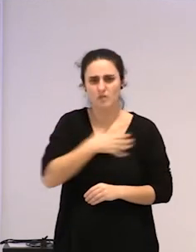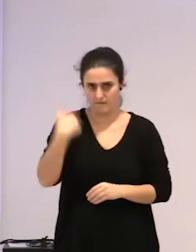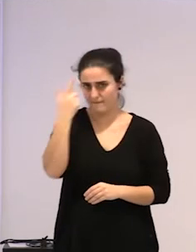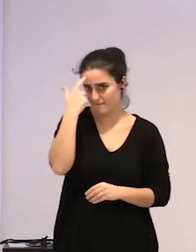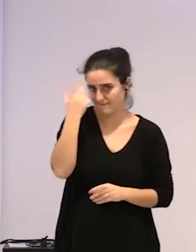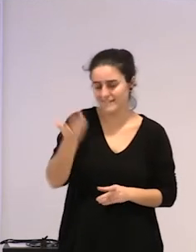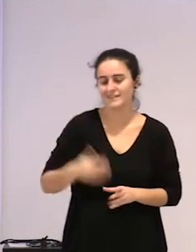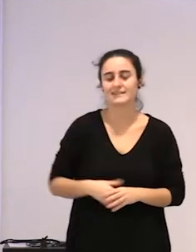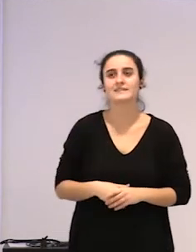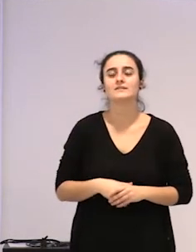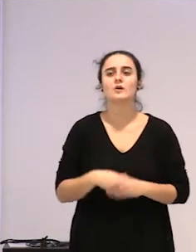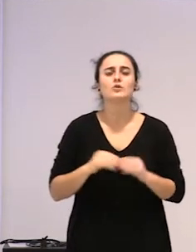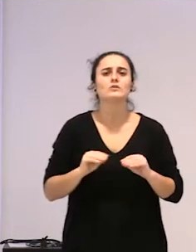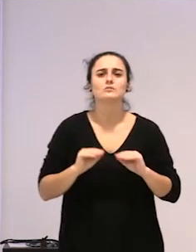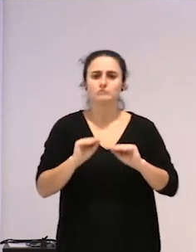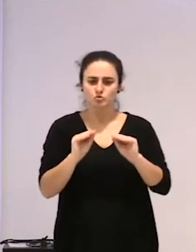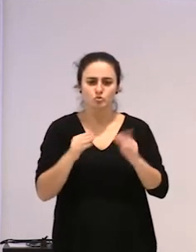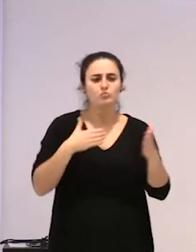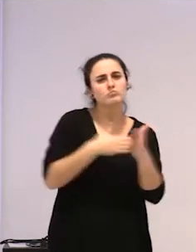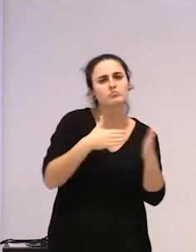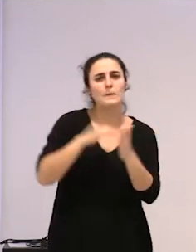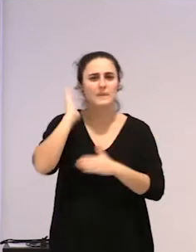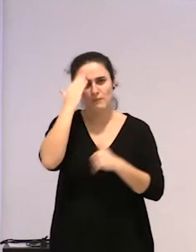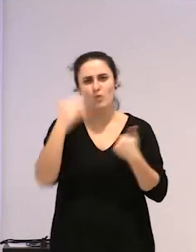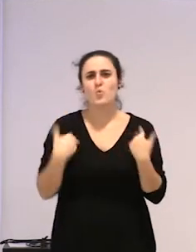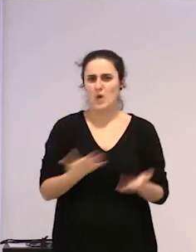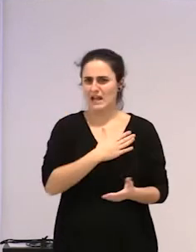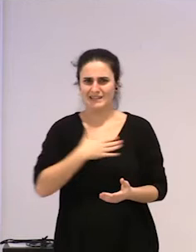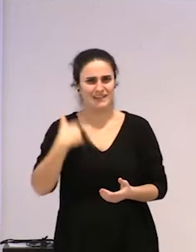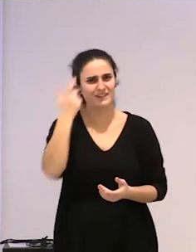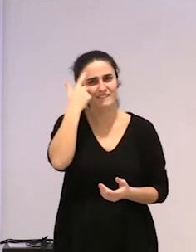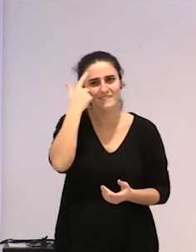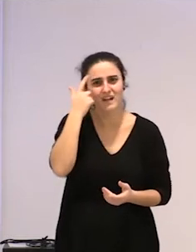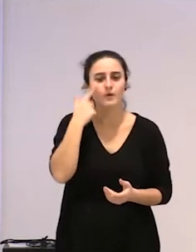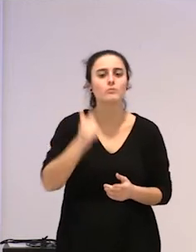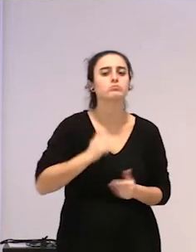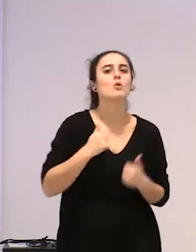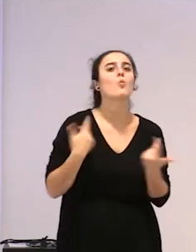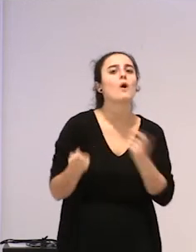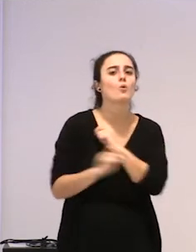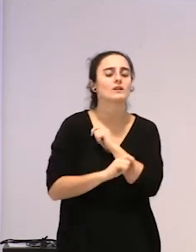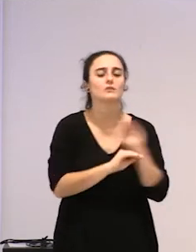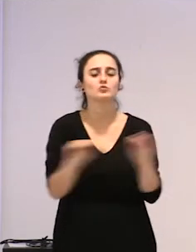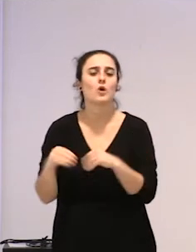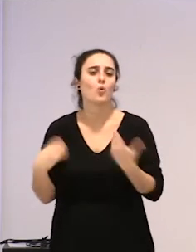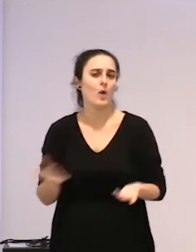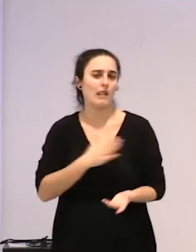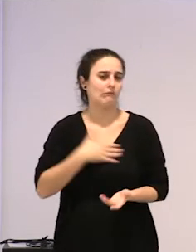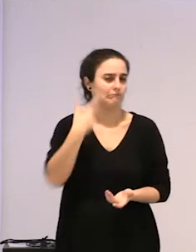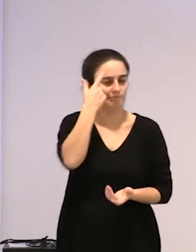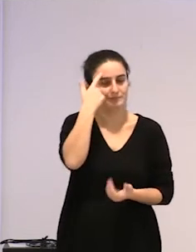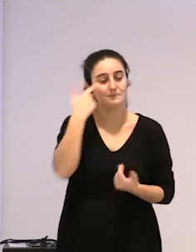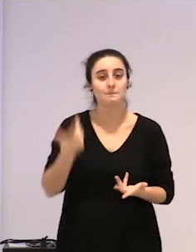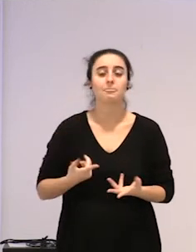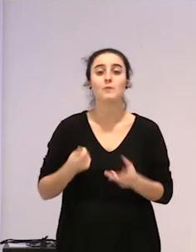eta zeintzuk diren topatzen dituzten oztopo nagusiak, zeintzuk diren aukerak, zeintzuk diren estrategiak, eta, bueno, labur bada